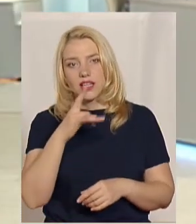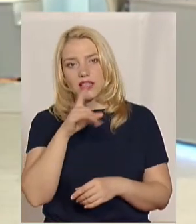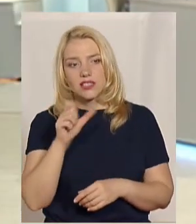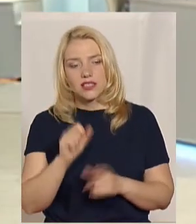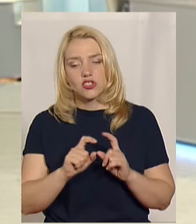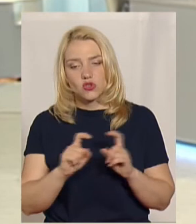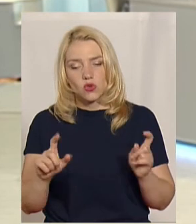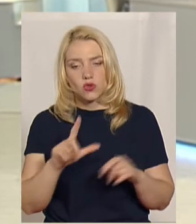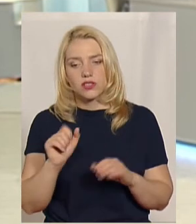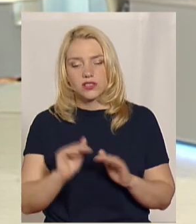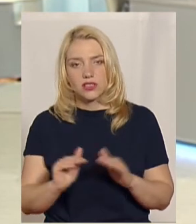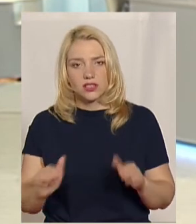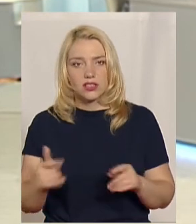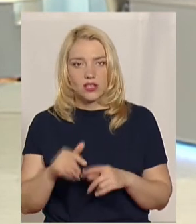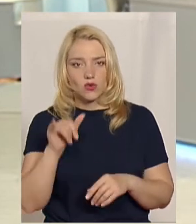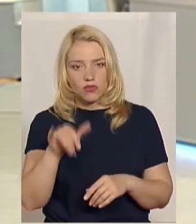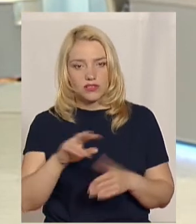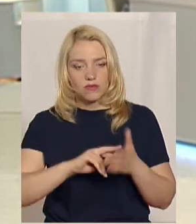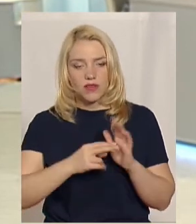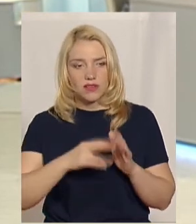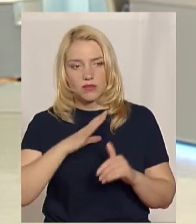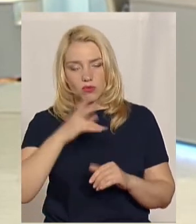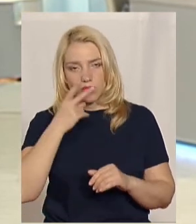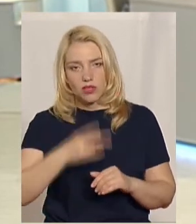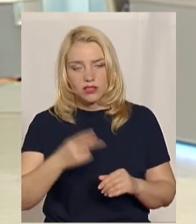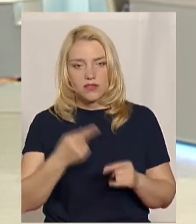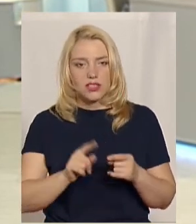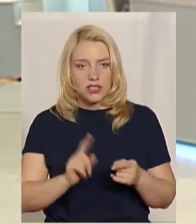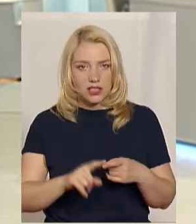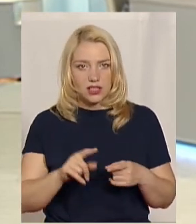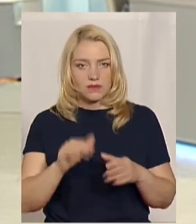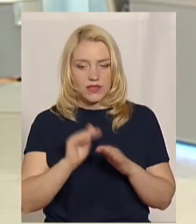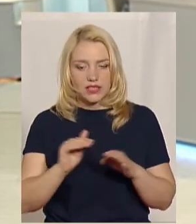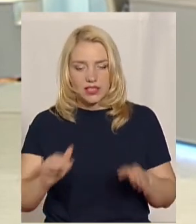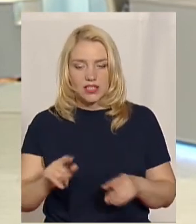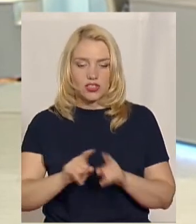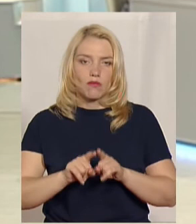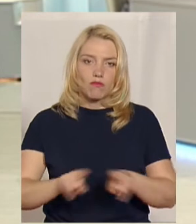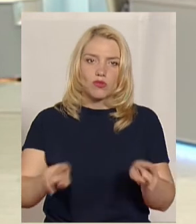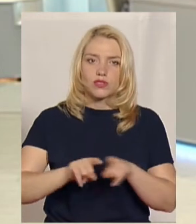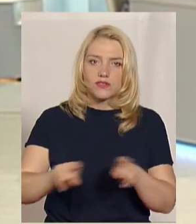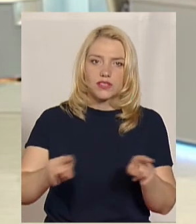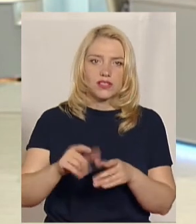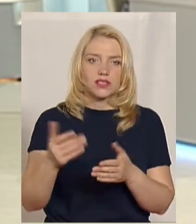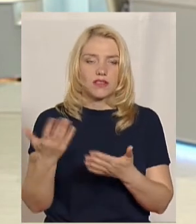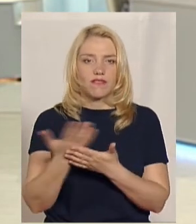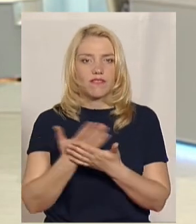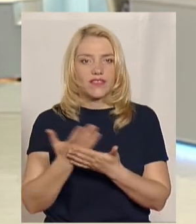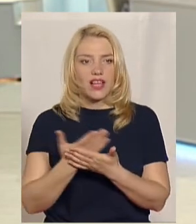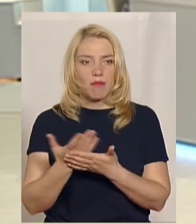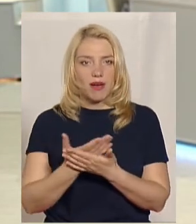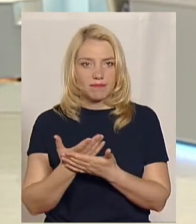І, дійсно, у вас у планах було показувати такі дитячі, просвітницькі якісь фільми.